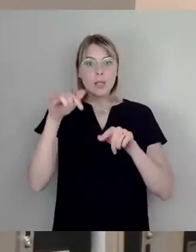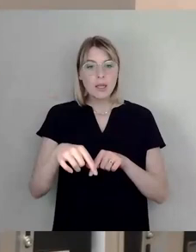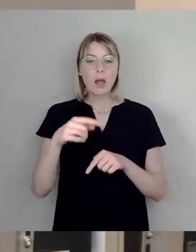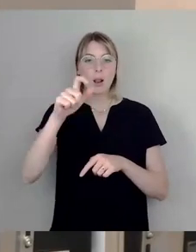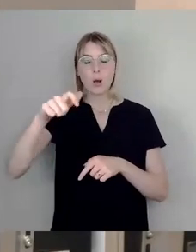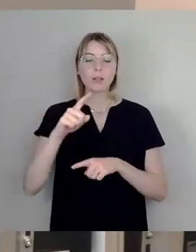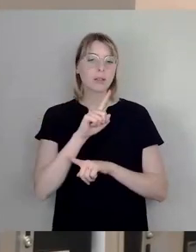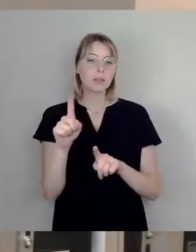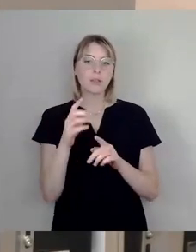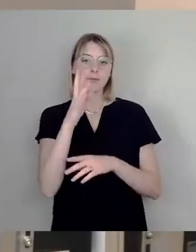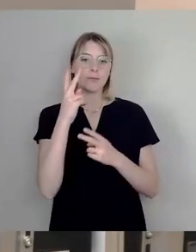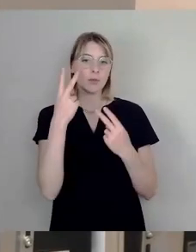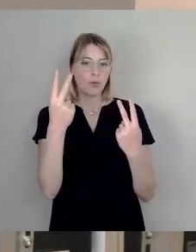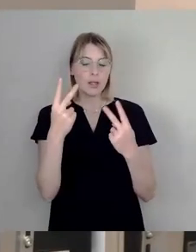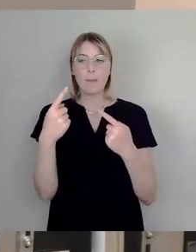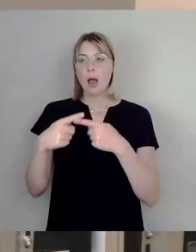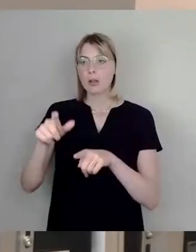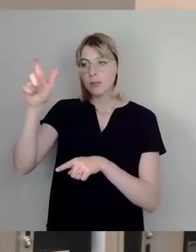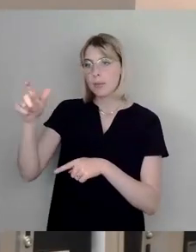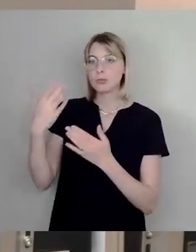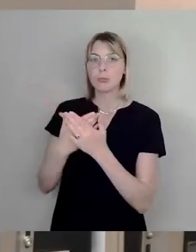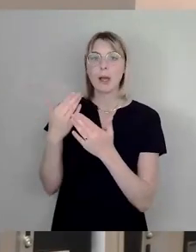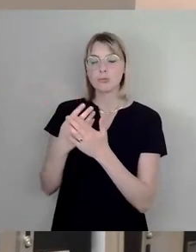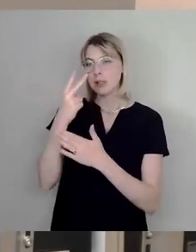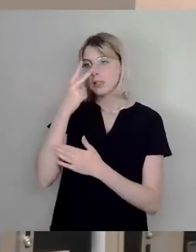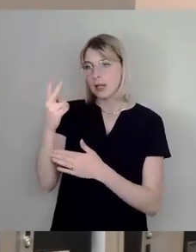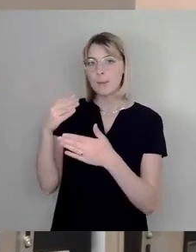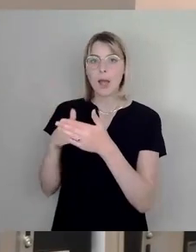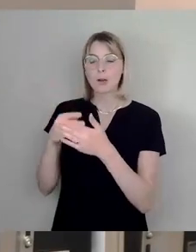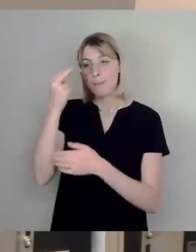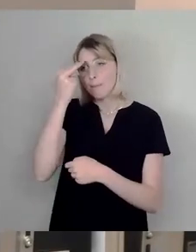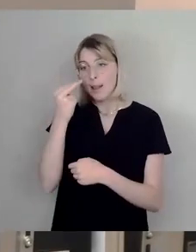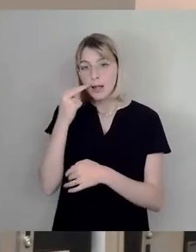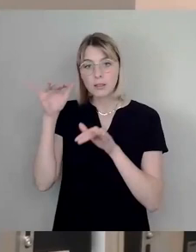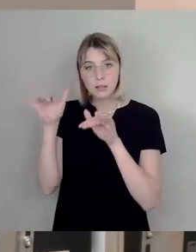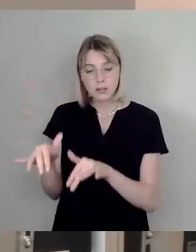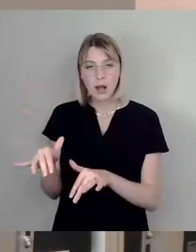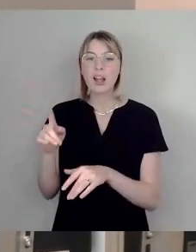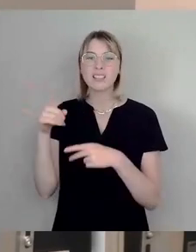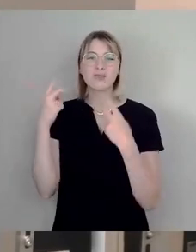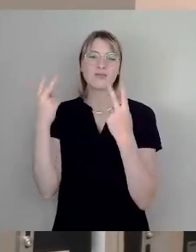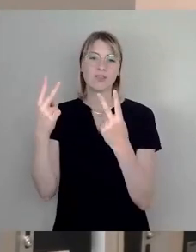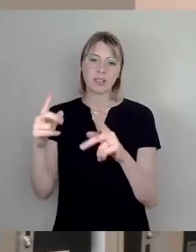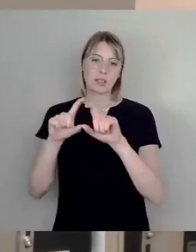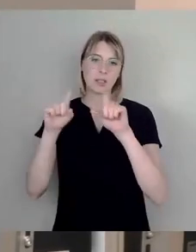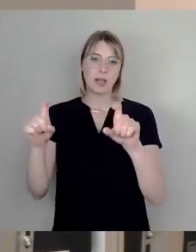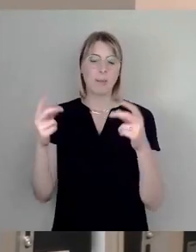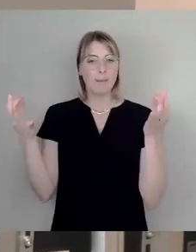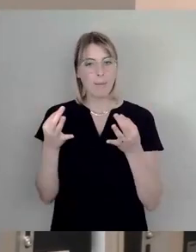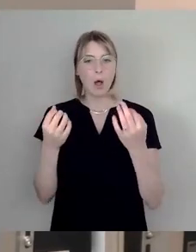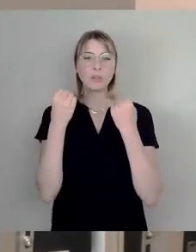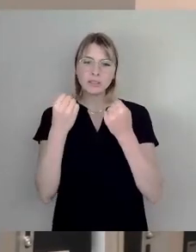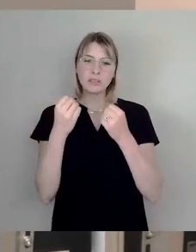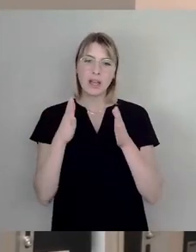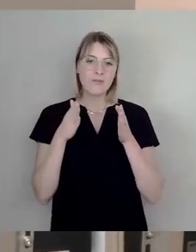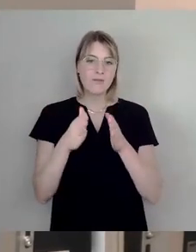Sehbeeinträchtigungen oder tatsächlich Menschen, die blind sind, ist das ganz, ganz wichtig. Eben aus dem Hauptbahnhof sicher zum ÖPNV